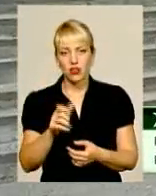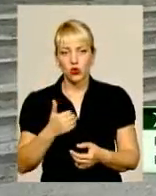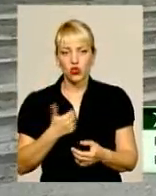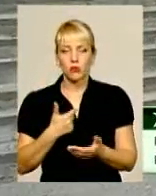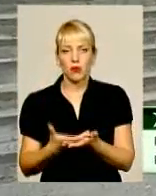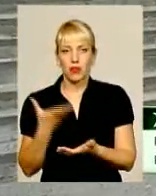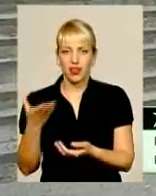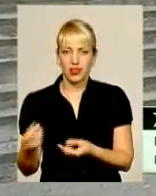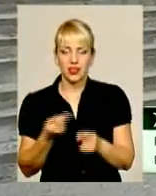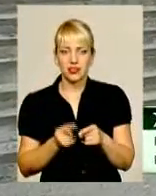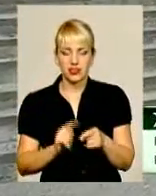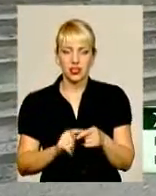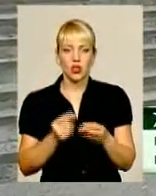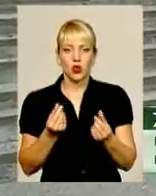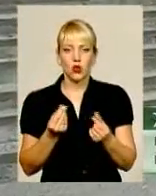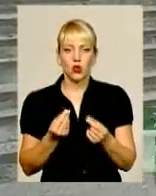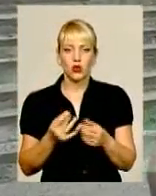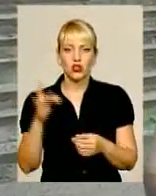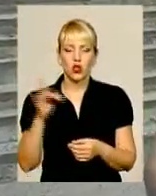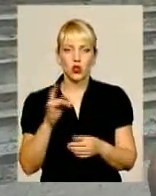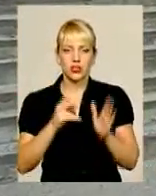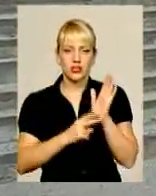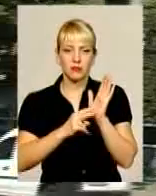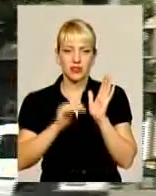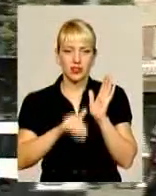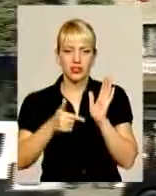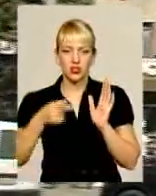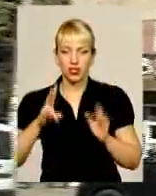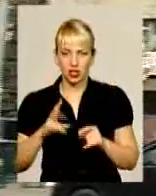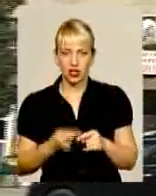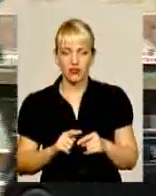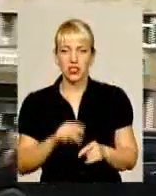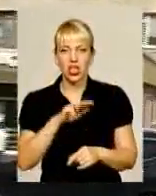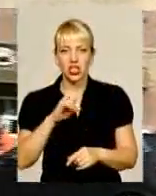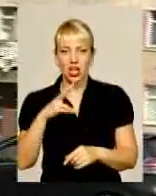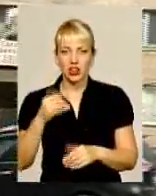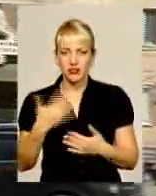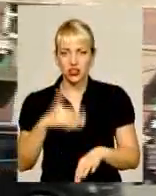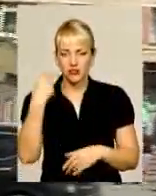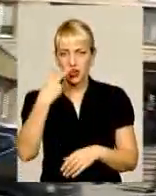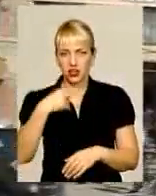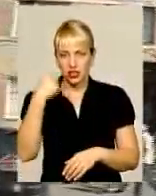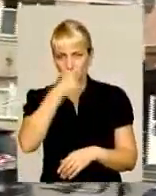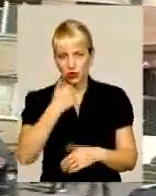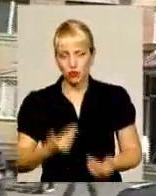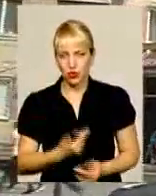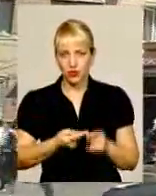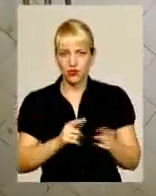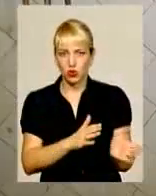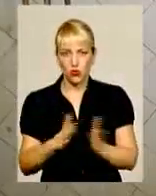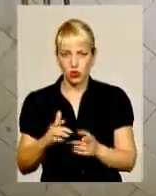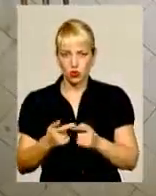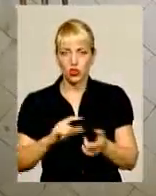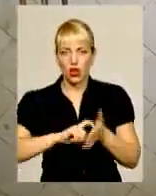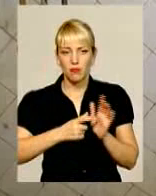кошти. Ну, так, як він каже, в розмірі 70 тисяч гривень. Пані Жанна вже понад 20 років проживає у цьому гуртожитку. Каже,